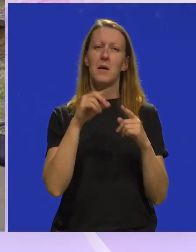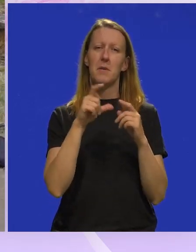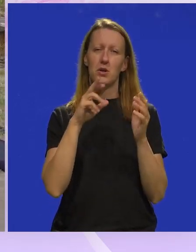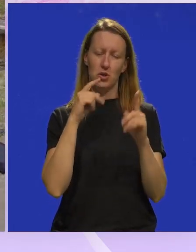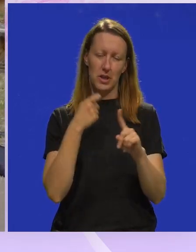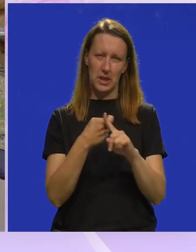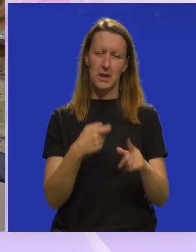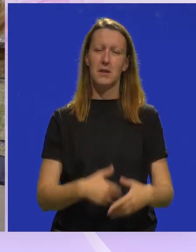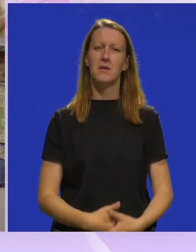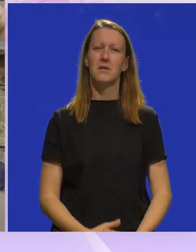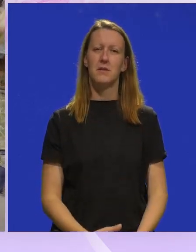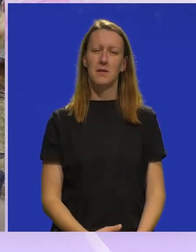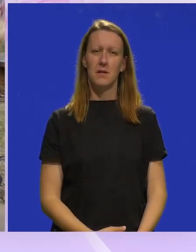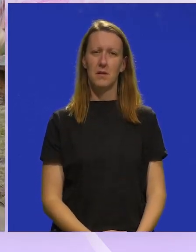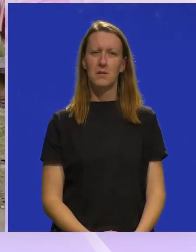Pečnik.